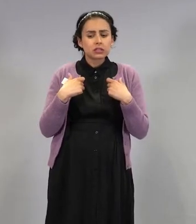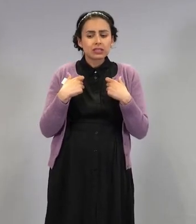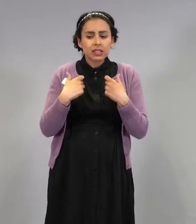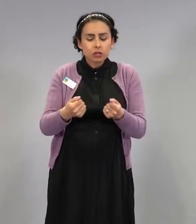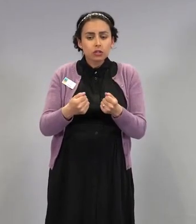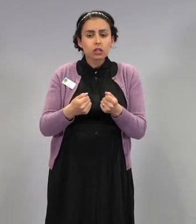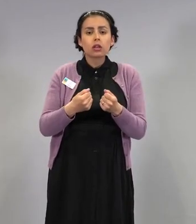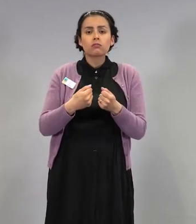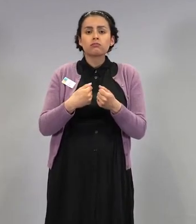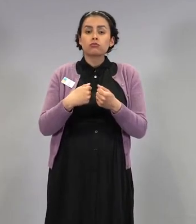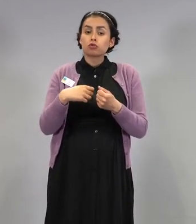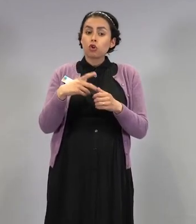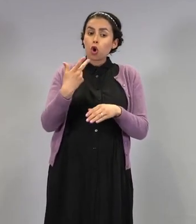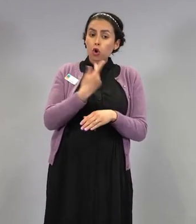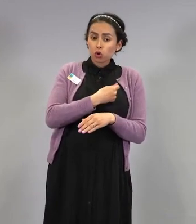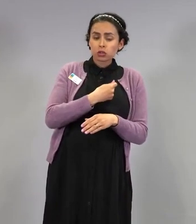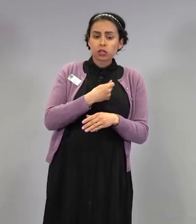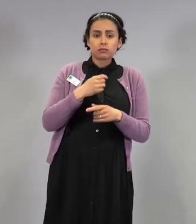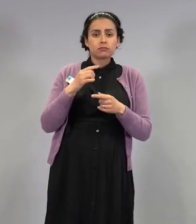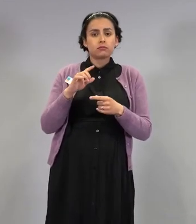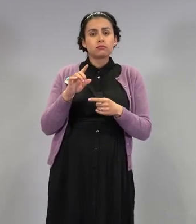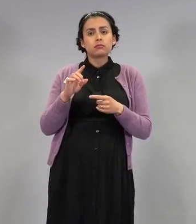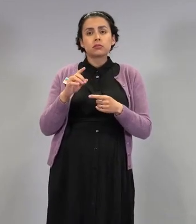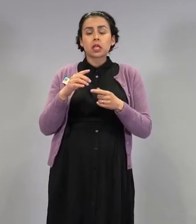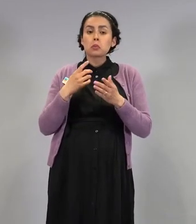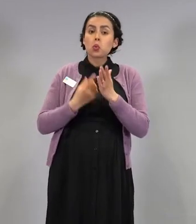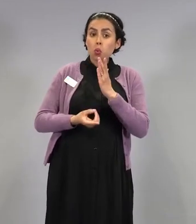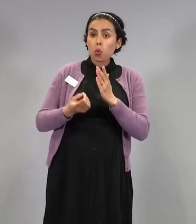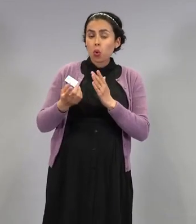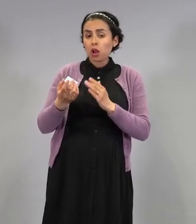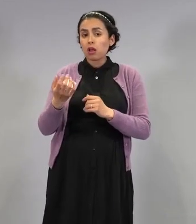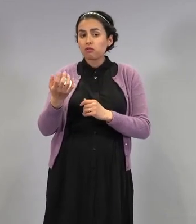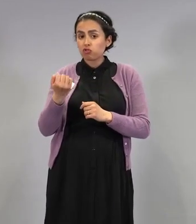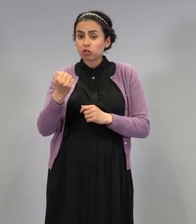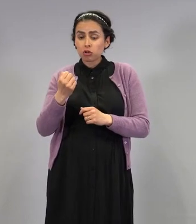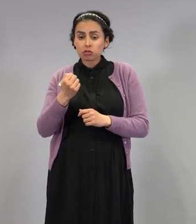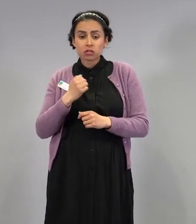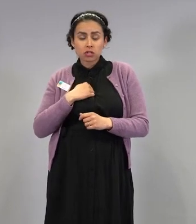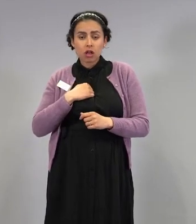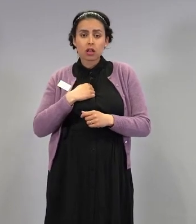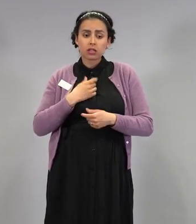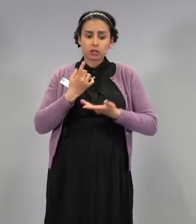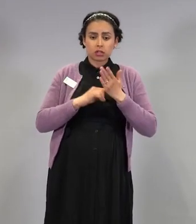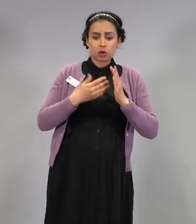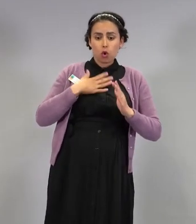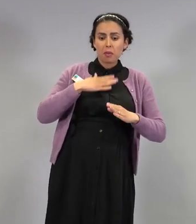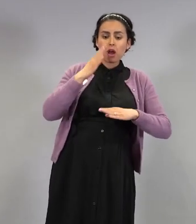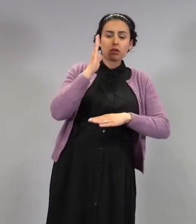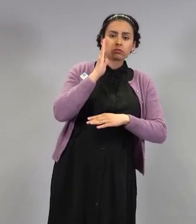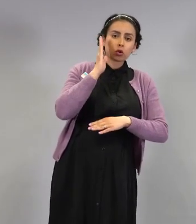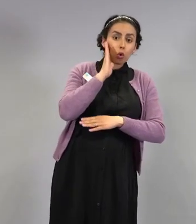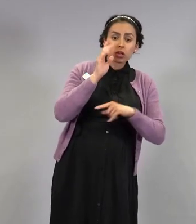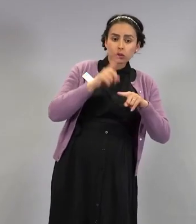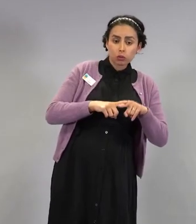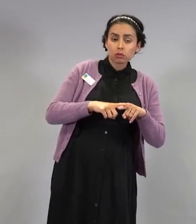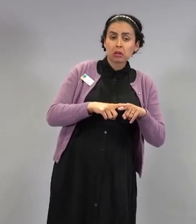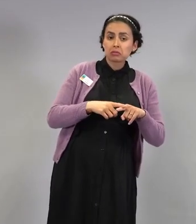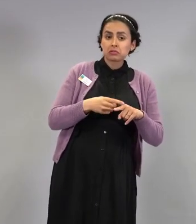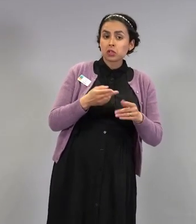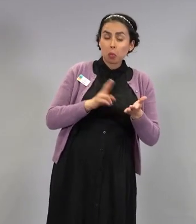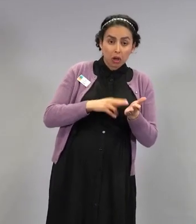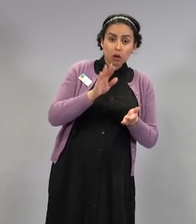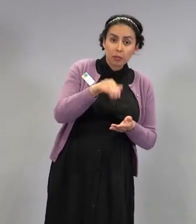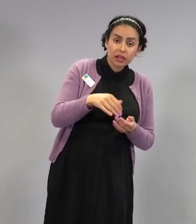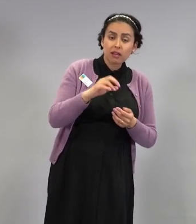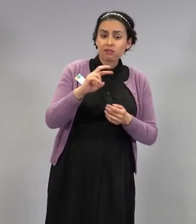muualta kuin omasta kotikunnasta. Eli voiko rokotteen saada naapurikunnasta, jos rokotukset etenevät siellä nopeammin tai jos